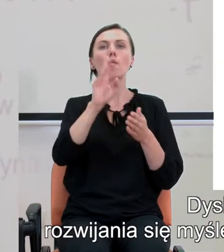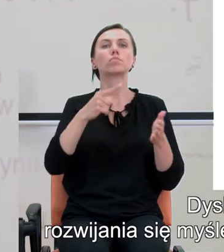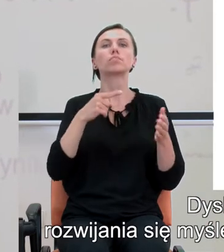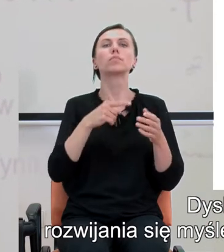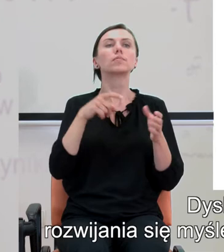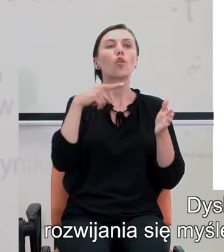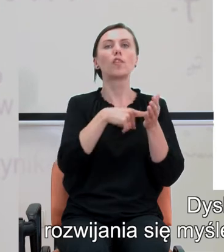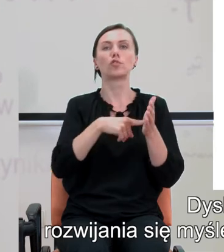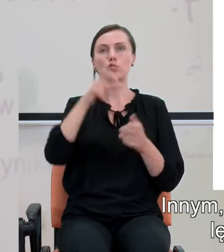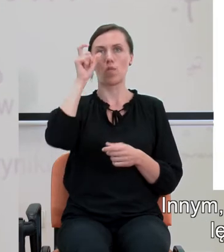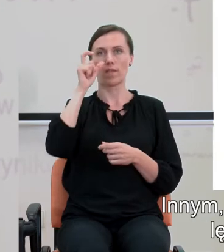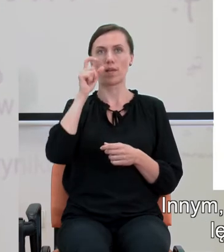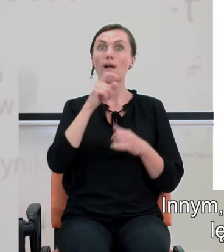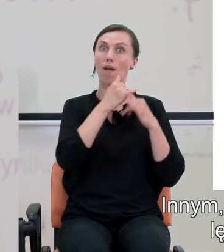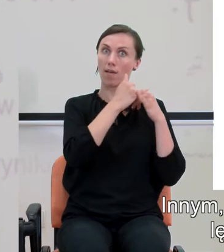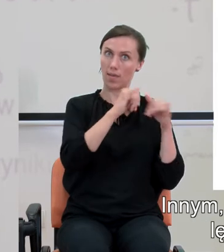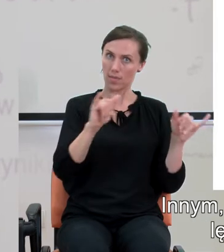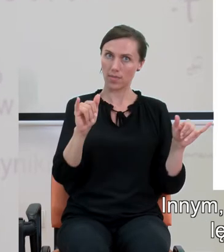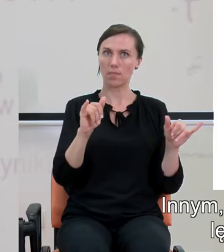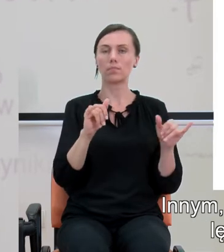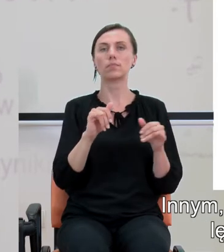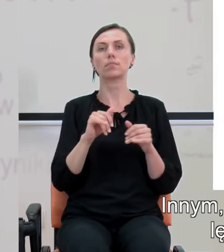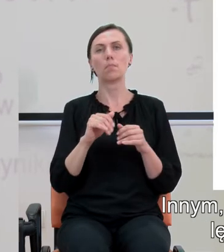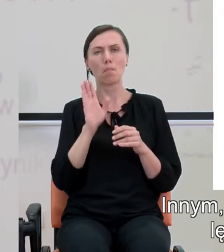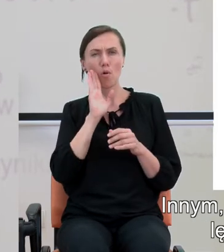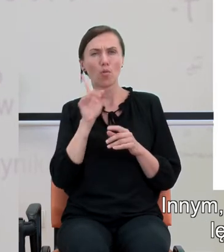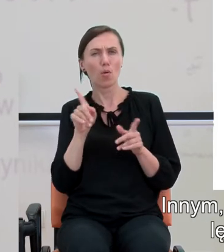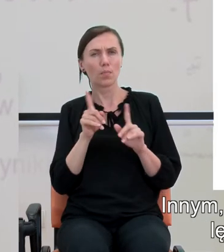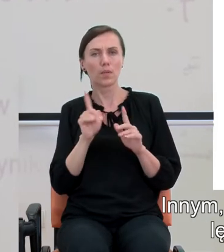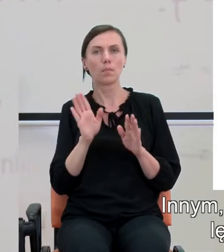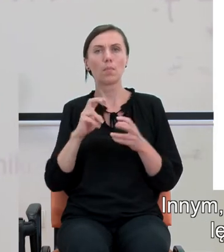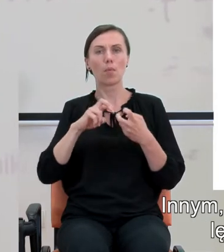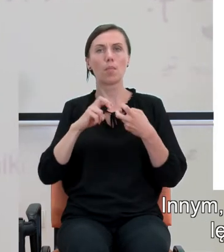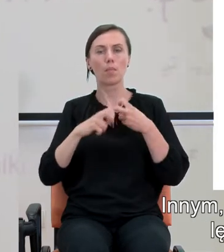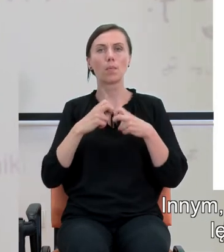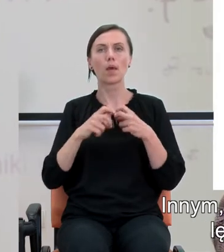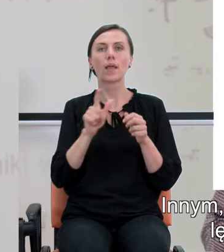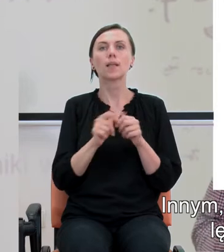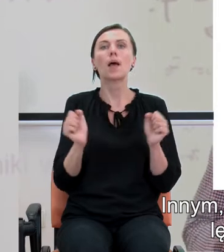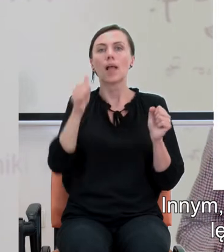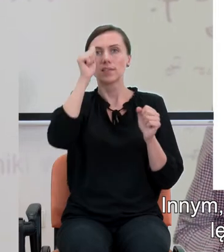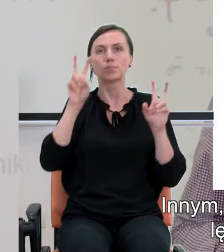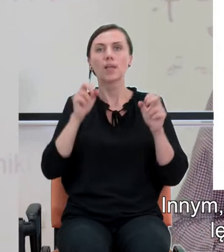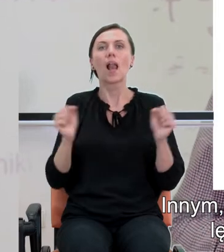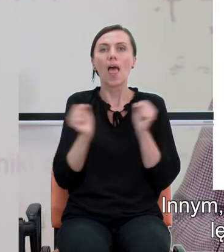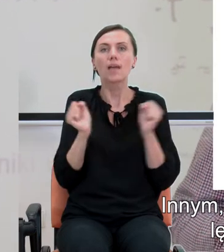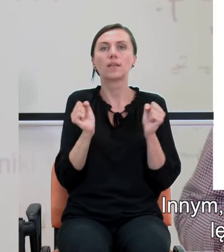człowieka. Innym, pokrewnym zaburzeniem jest tak zwany lęk przed matematyką,